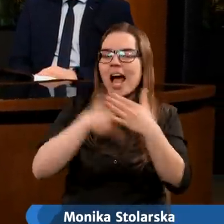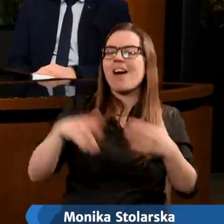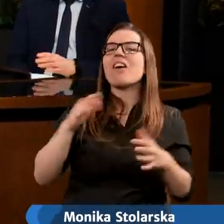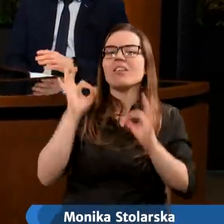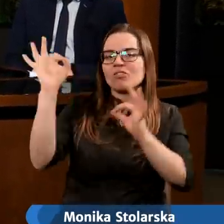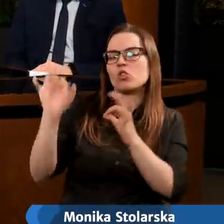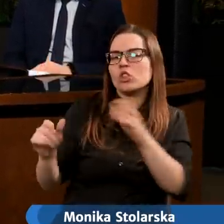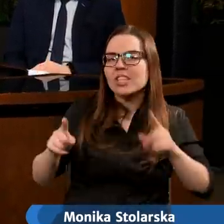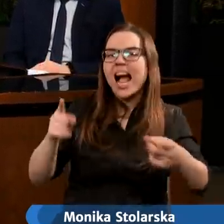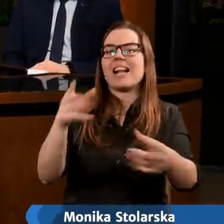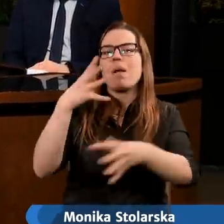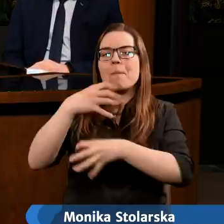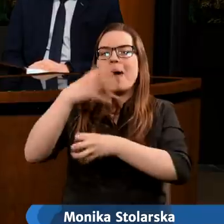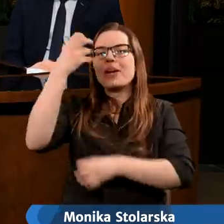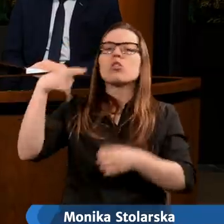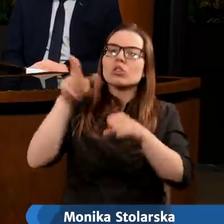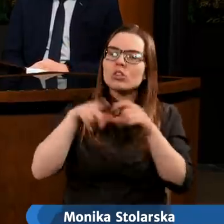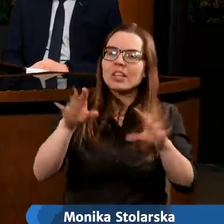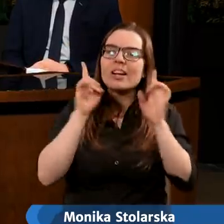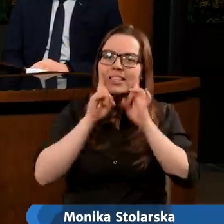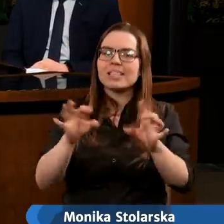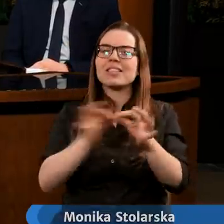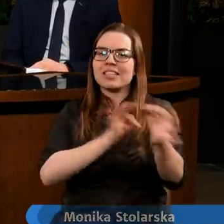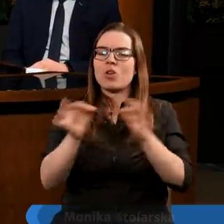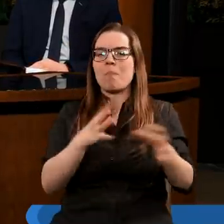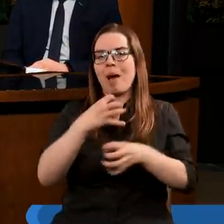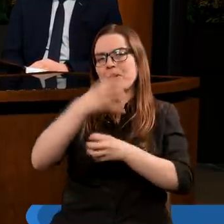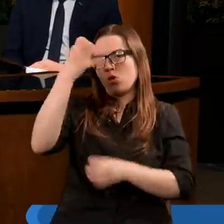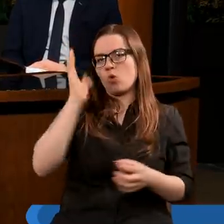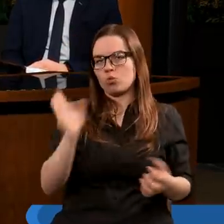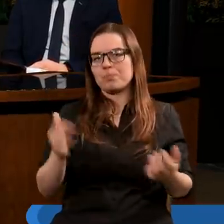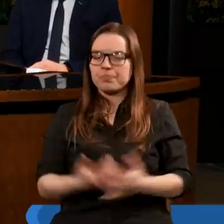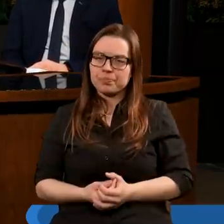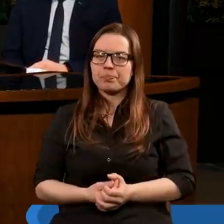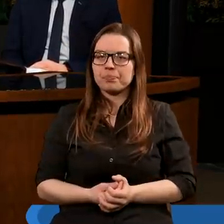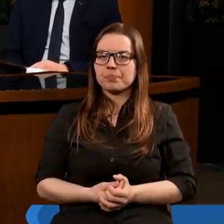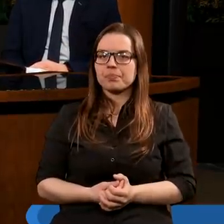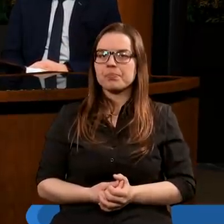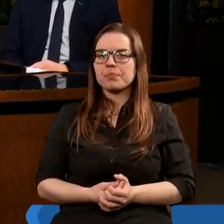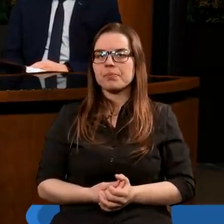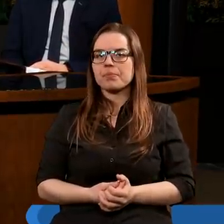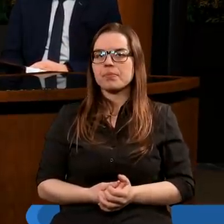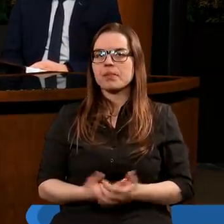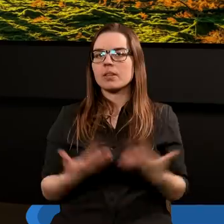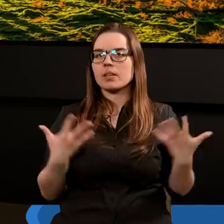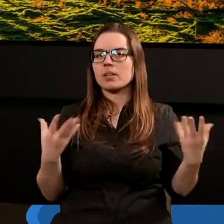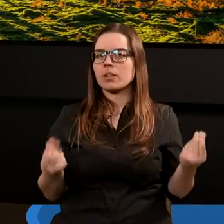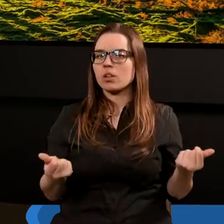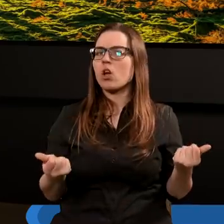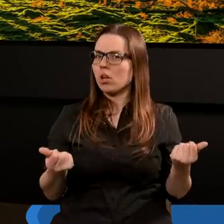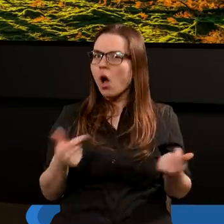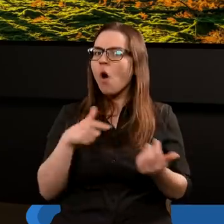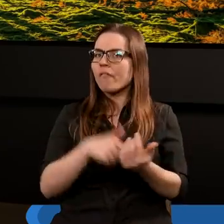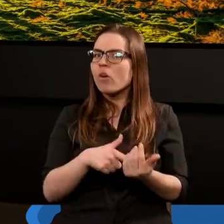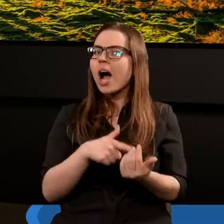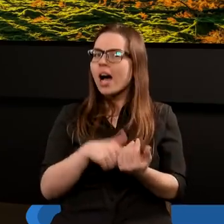Babylonu. Podobnie jak to było w przypadku tego historycznego Babylonu w Starym Testamencie. Jezus miał przyjść od wschodu. No właśnie.